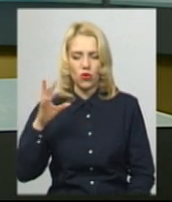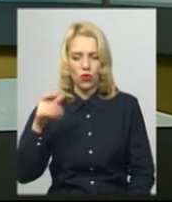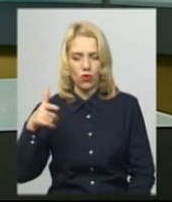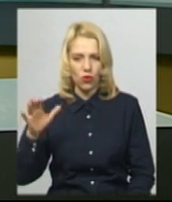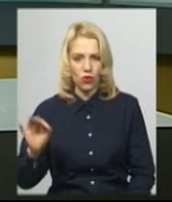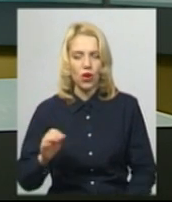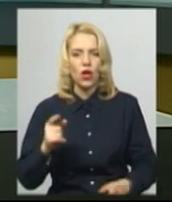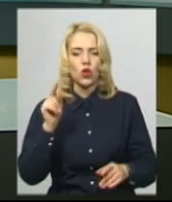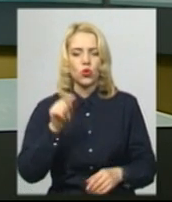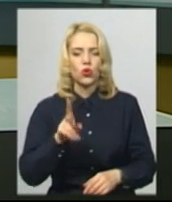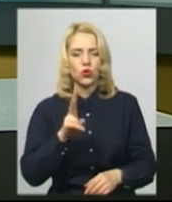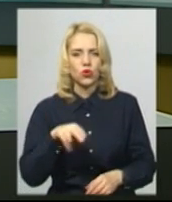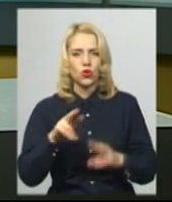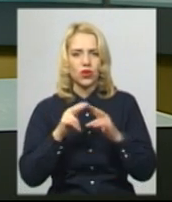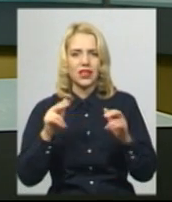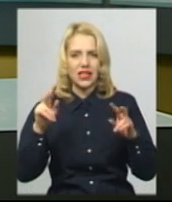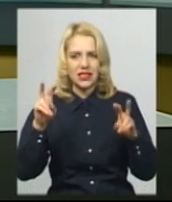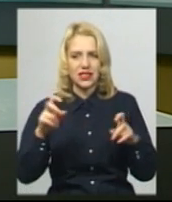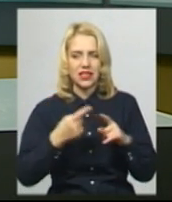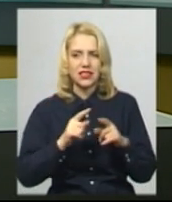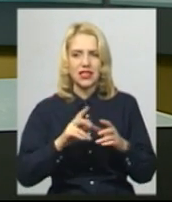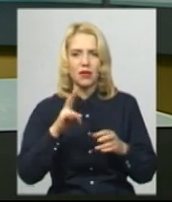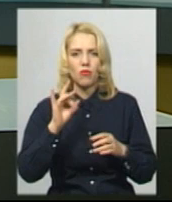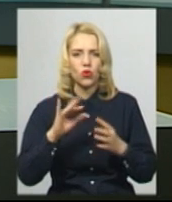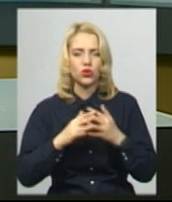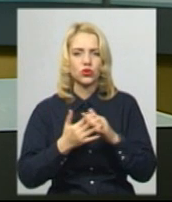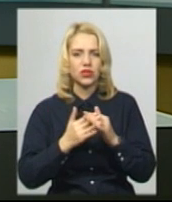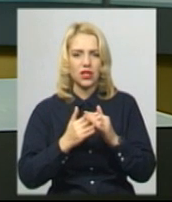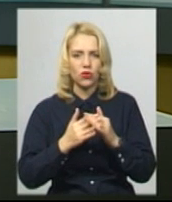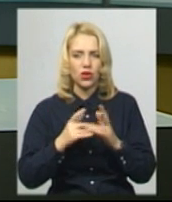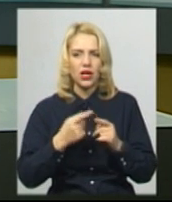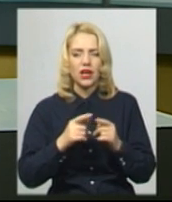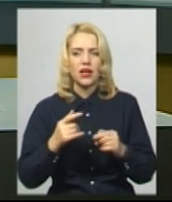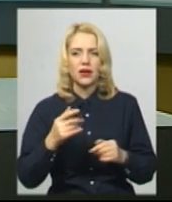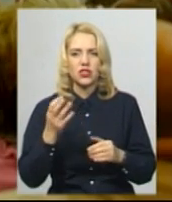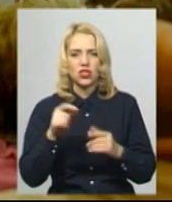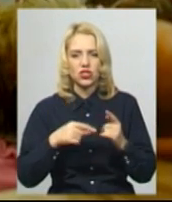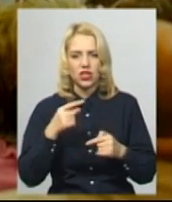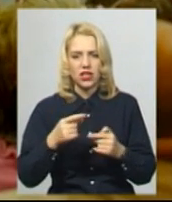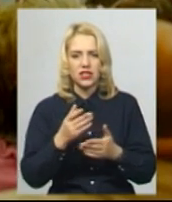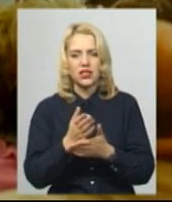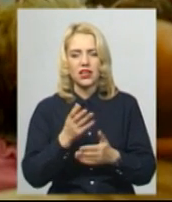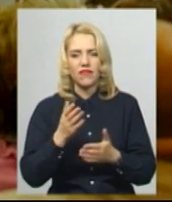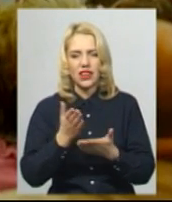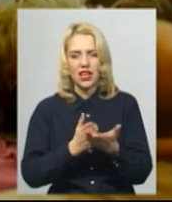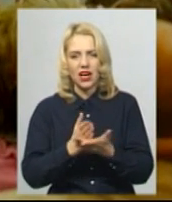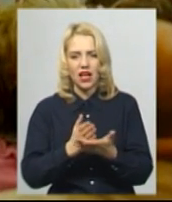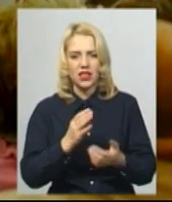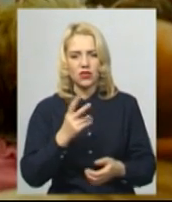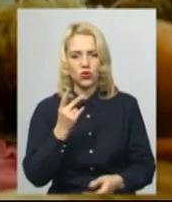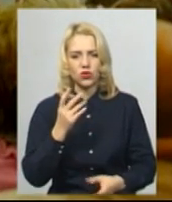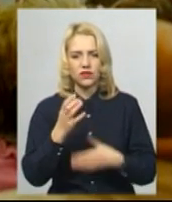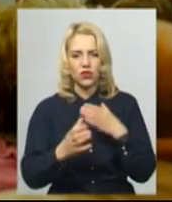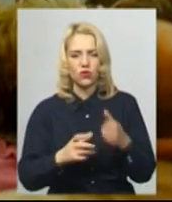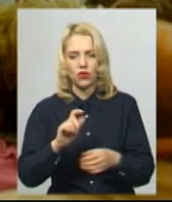'янці-Подільському. Фільм про історію села Демшин через історію кінематографіста-аматора, ветерана Другої світової війни Григорія